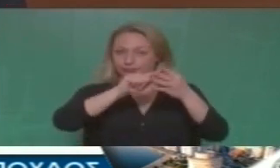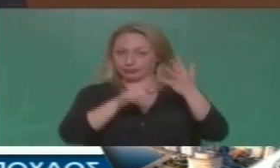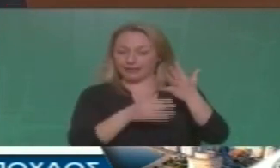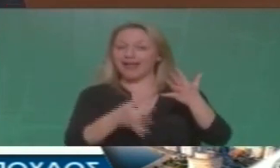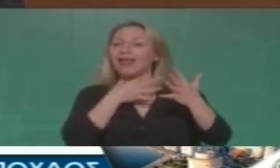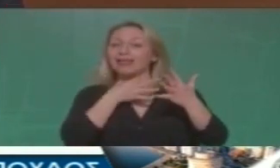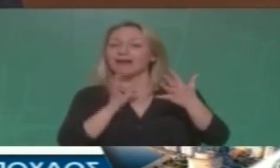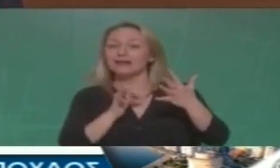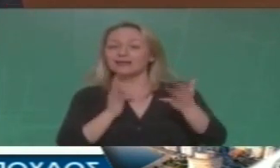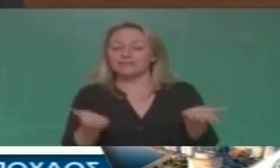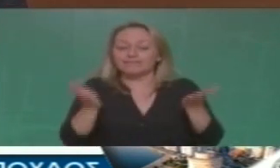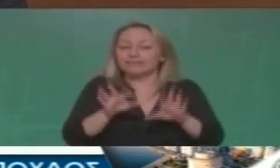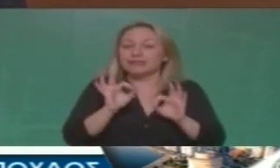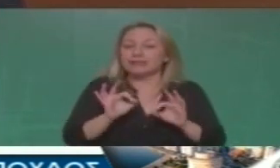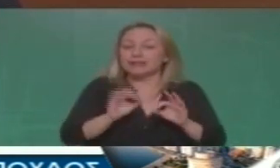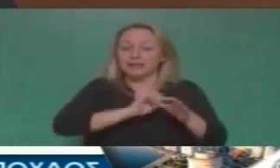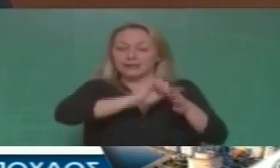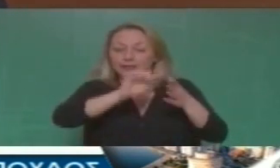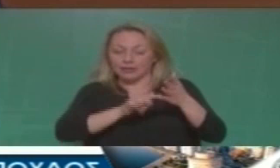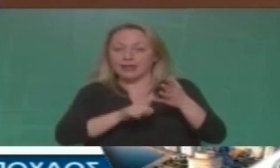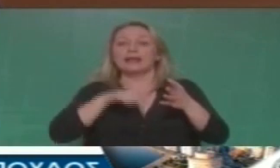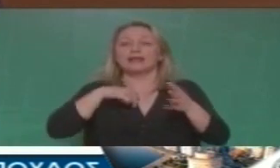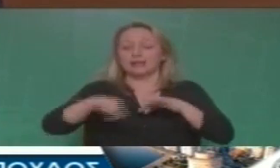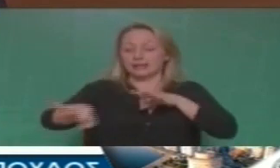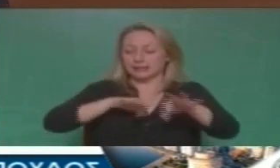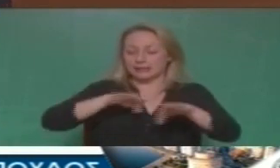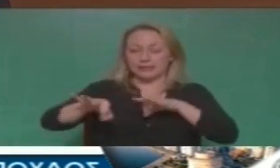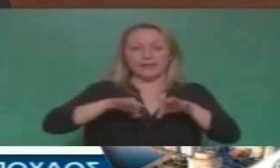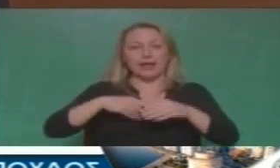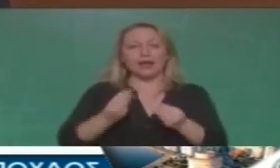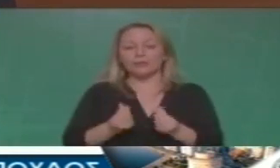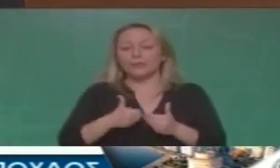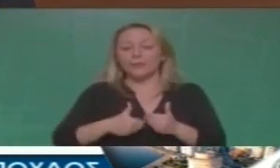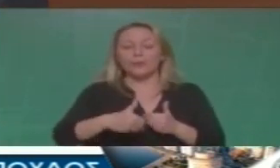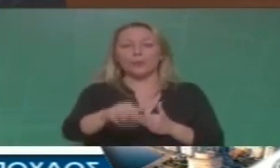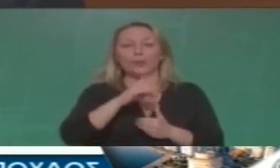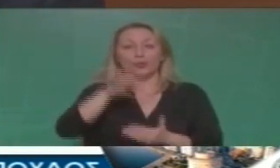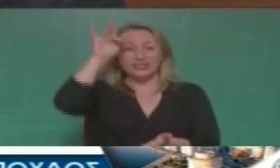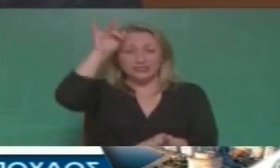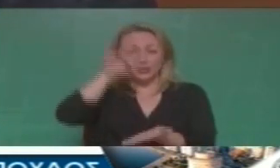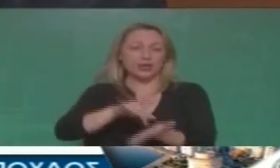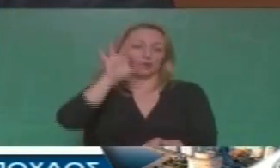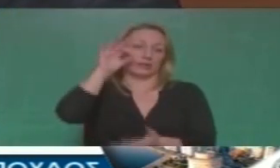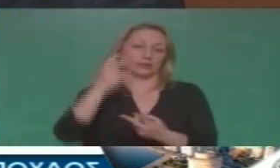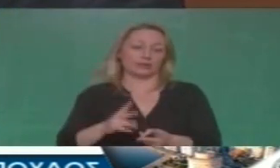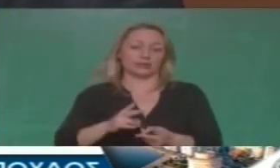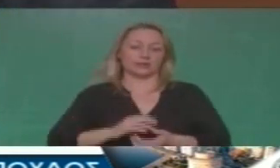ανάγκες ακριβώς να εξυπηρετήσει για να σχεδιάσουμε το αύριο της έκθεσης του πιο κεντρικού σημείου της καρδιάς της πόλης.